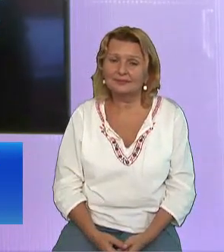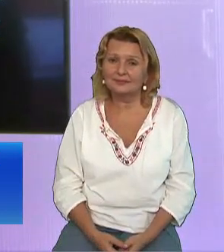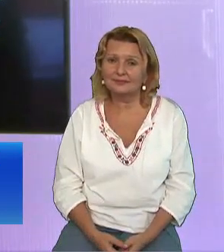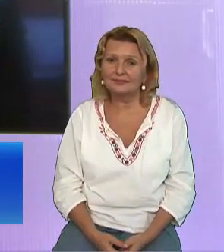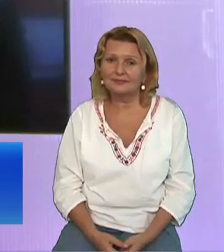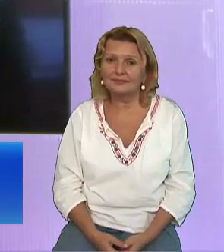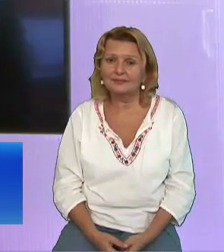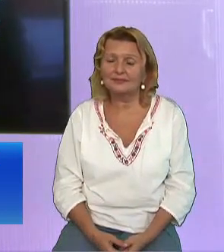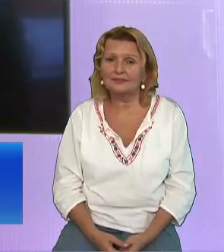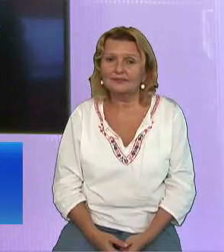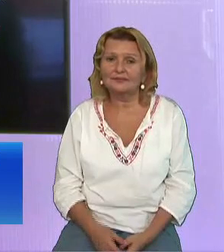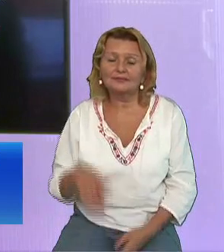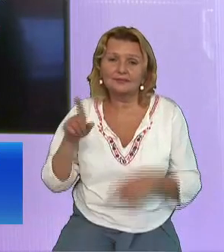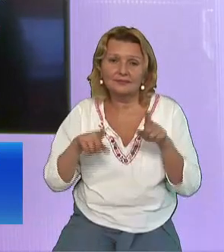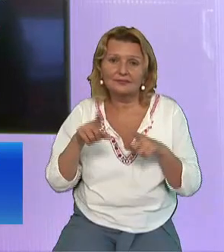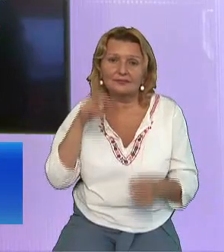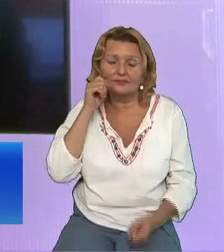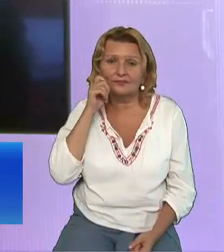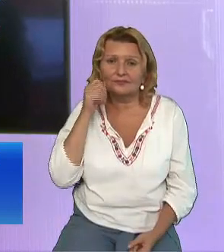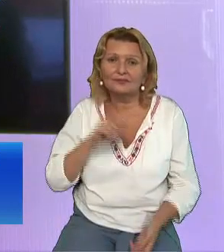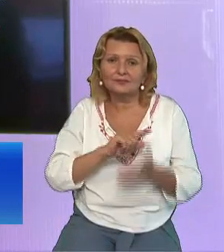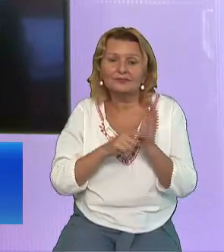M-am spus, întotdeauna nu pot să trăiesc fără să predic